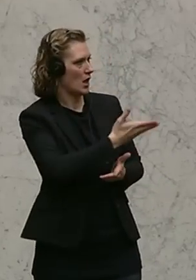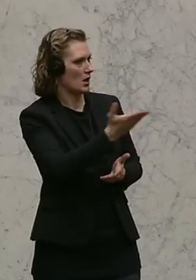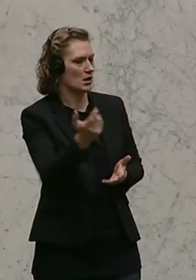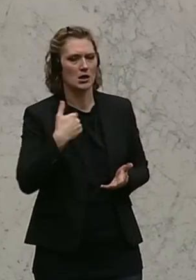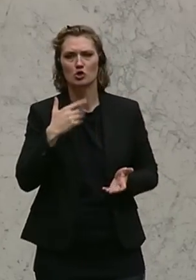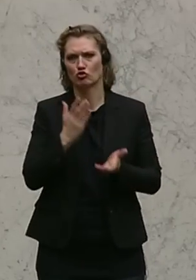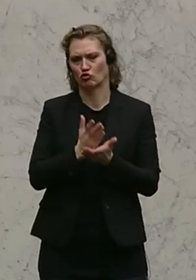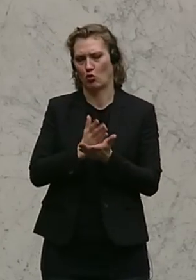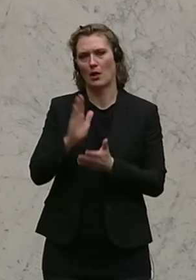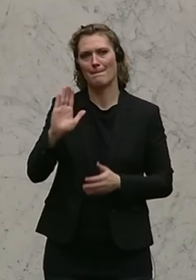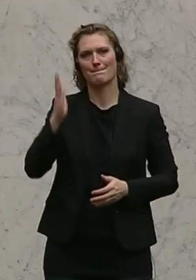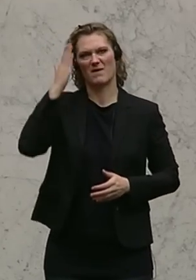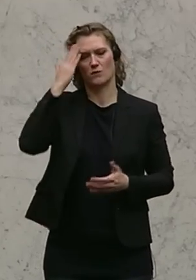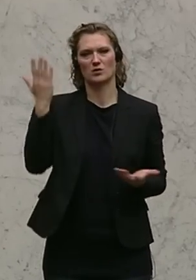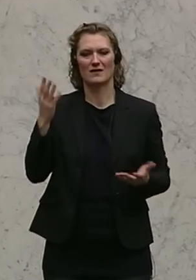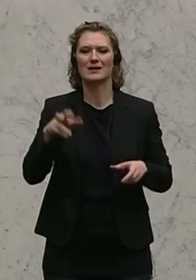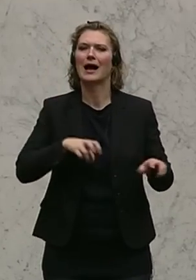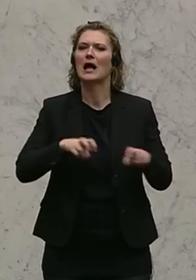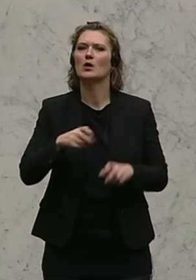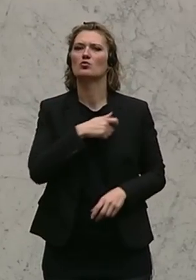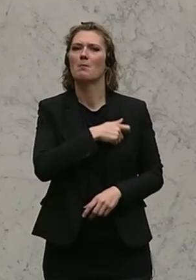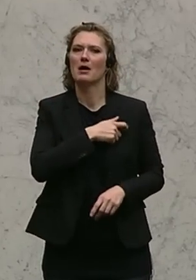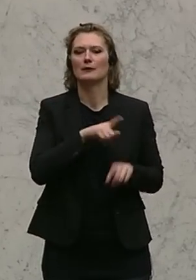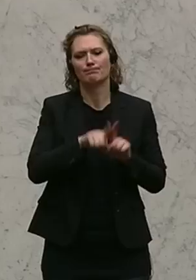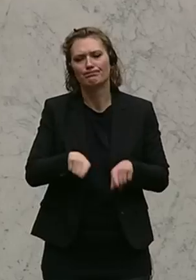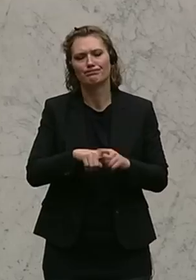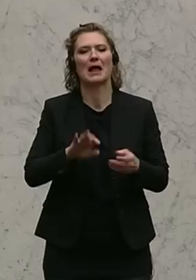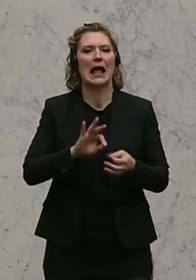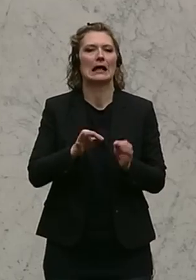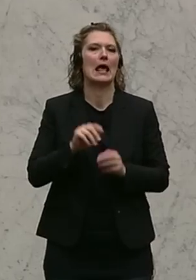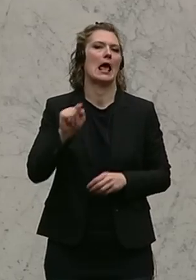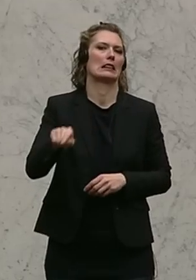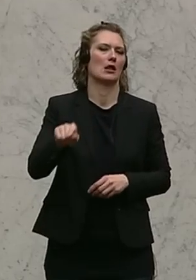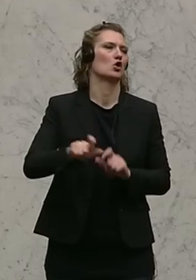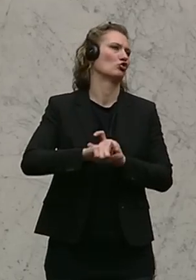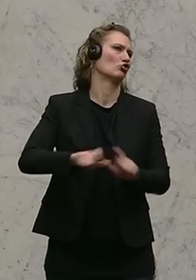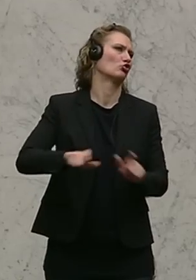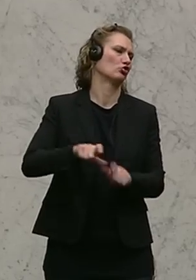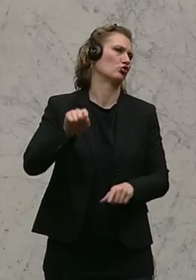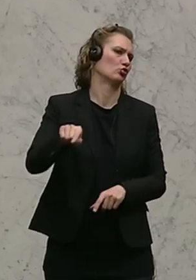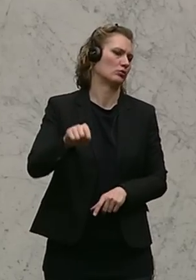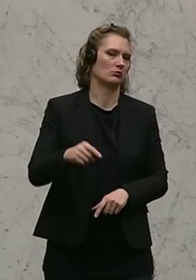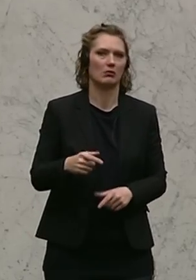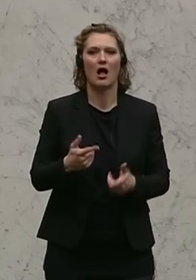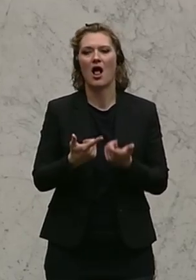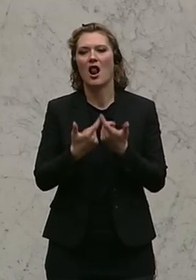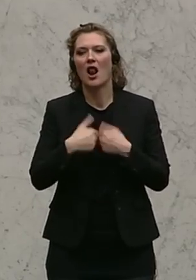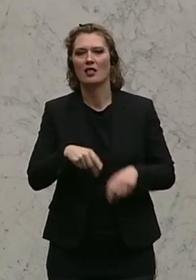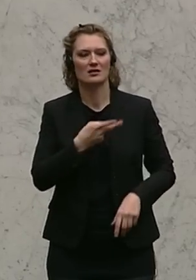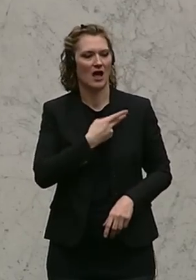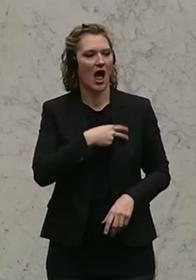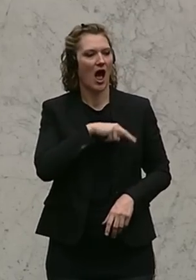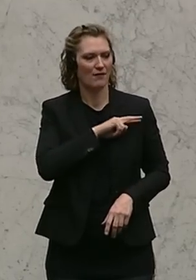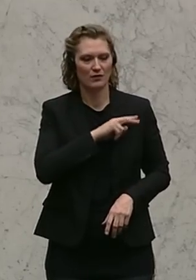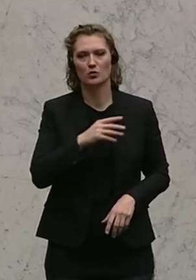war mir bewusst natürlich, dass heute die Regierungsparteien, vor allem wieder die Kärntner, hier die Schuld zuschieben und die Landeshaftungen. Deswegen habe